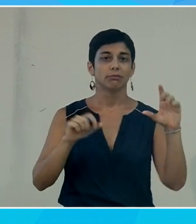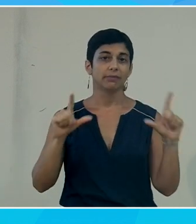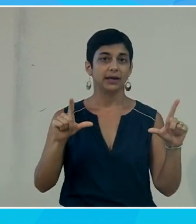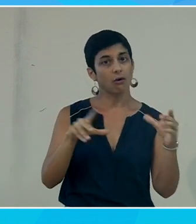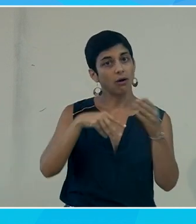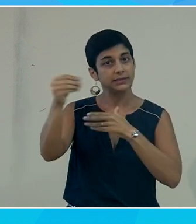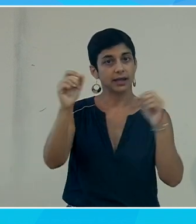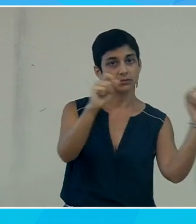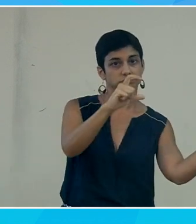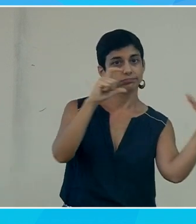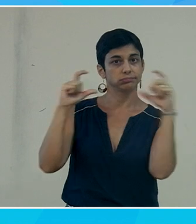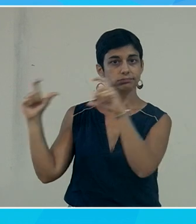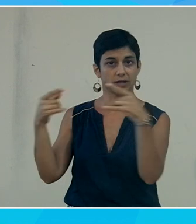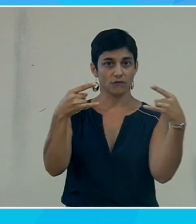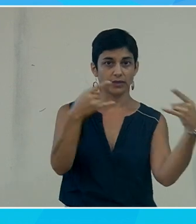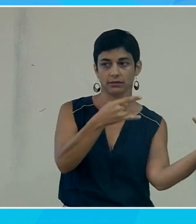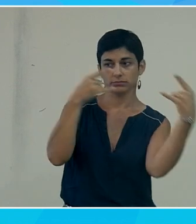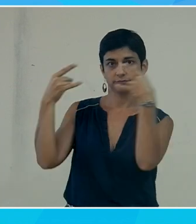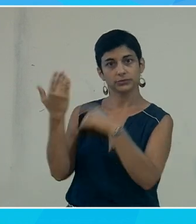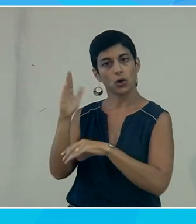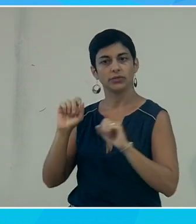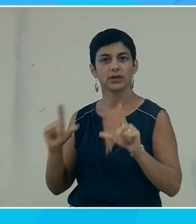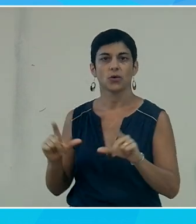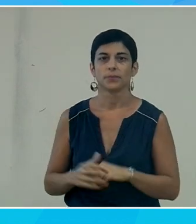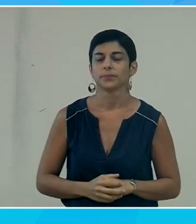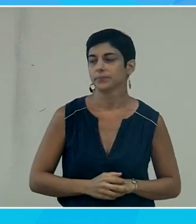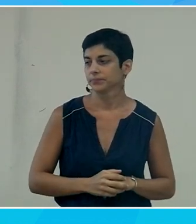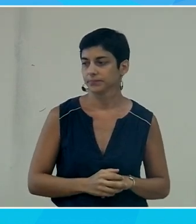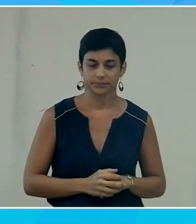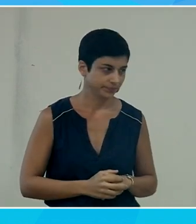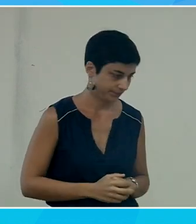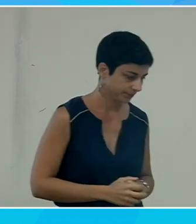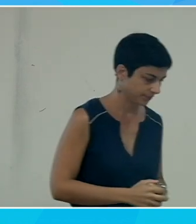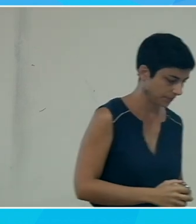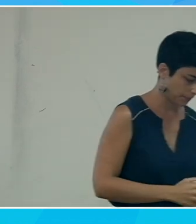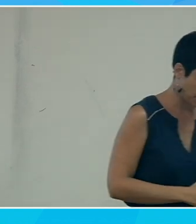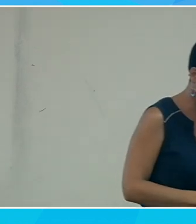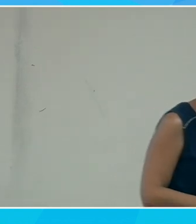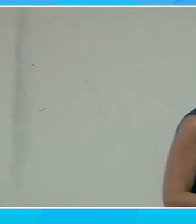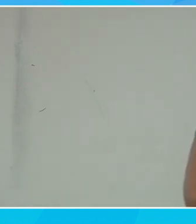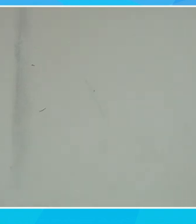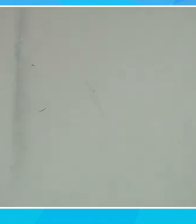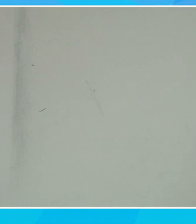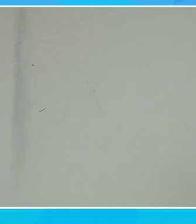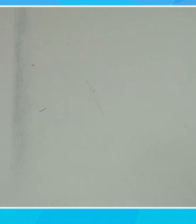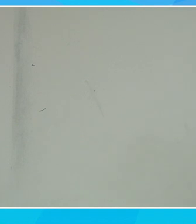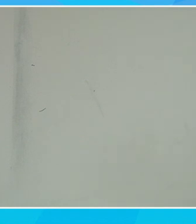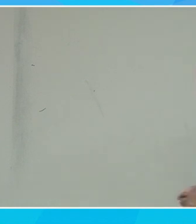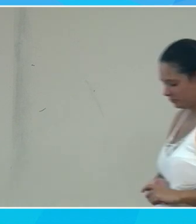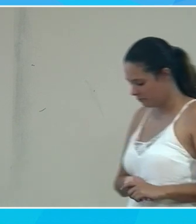Donc, c'est une fenêtre que je peux déplacer, que je peux positionner où je veux. Alors, je vais désactiver cette loupe et puis je vais reprendre